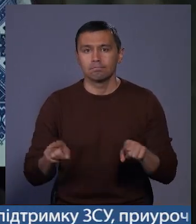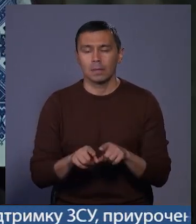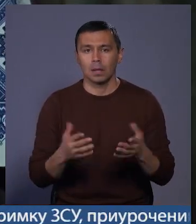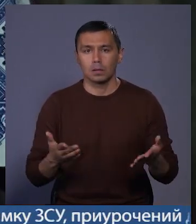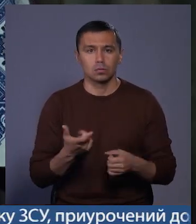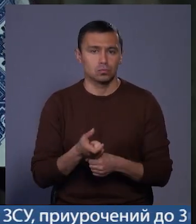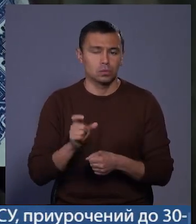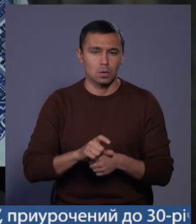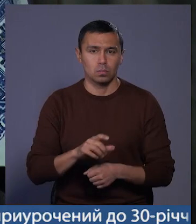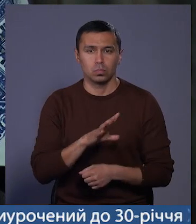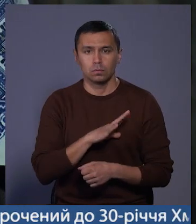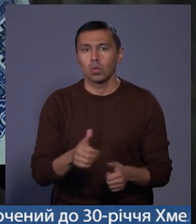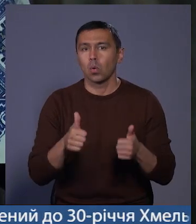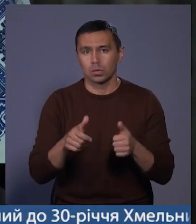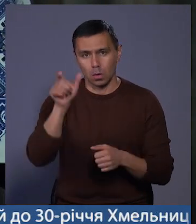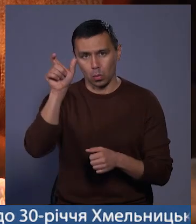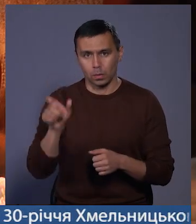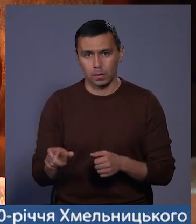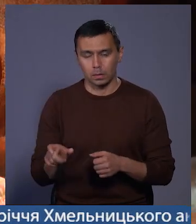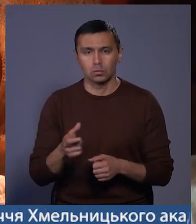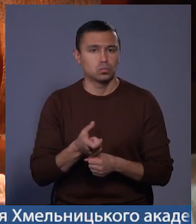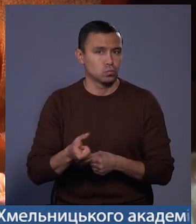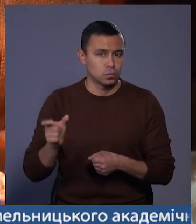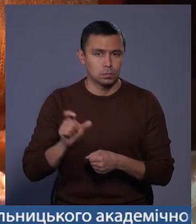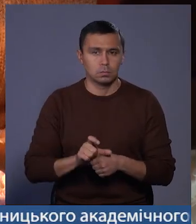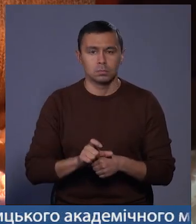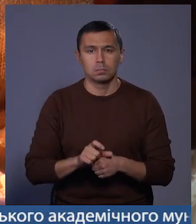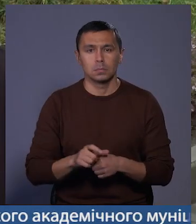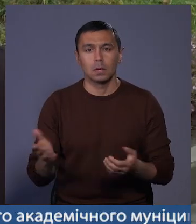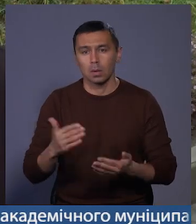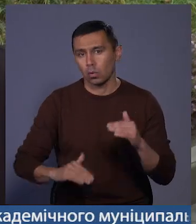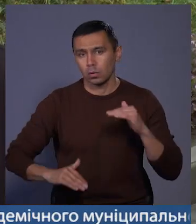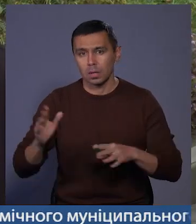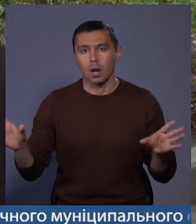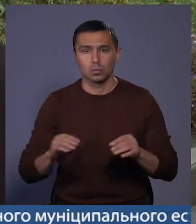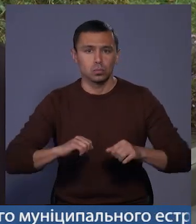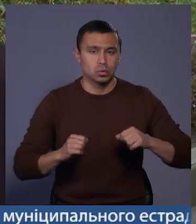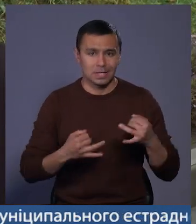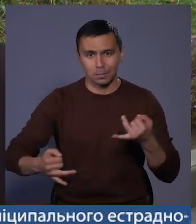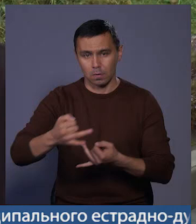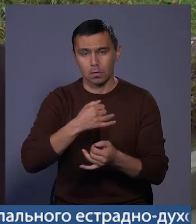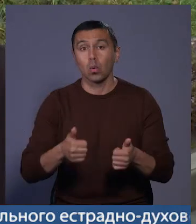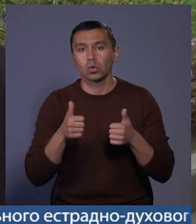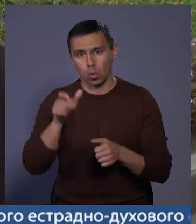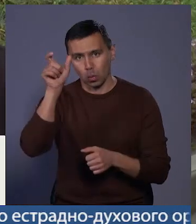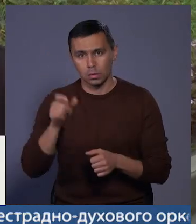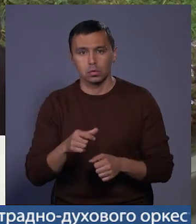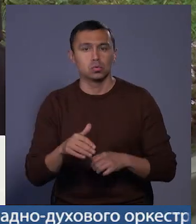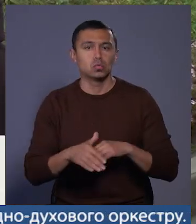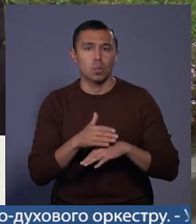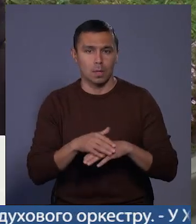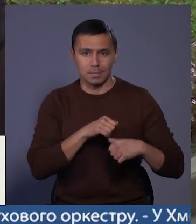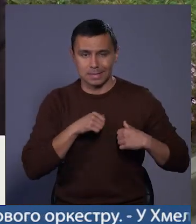Дуже була хороша людина. Дуже. Ми виросли в місті, дружили, общались. Хороша людина, з добрим